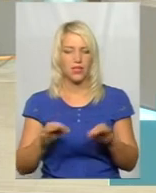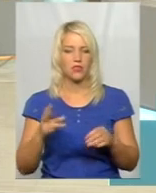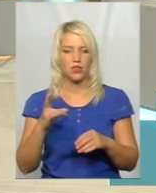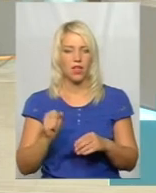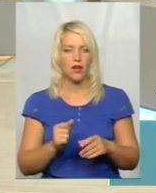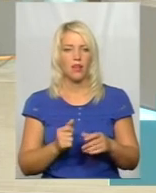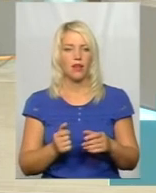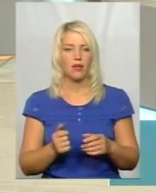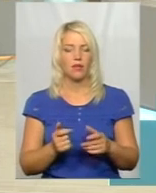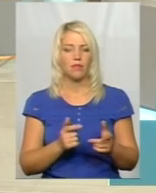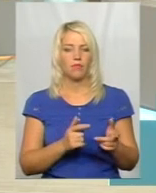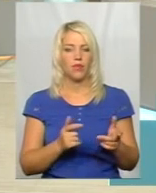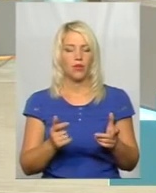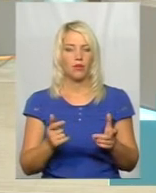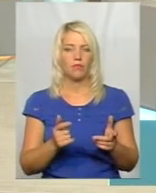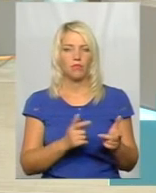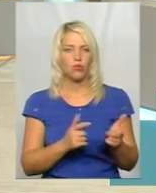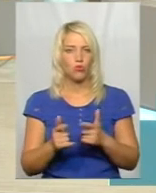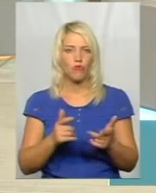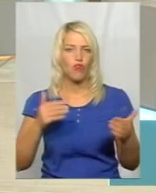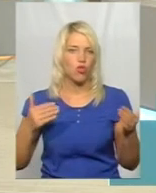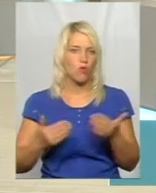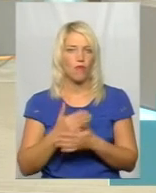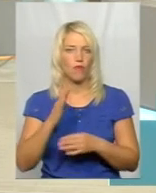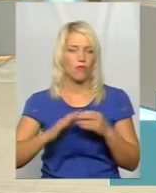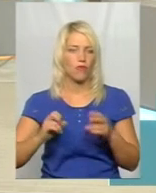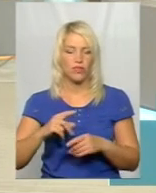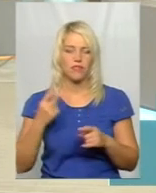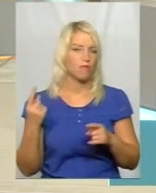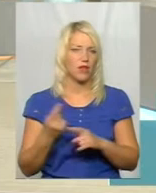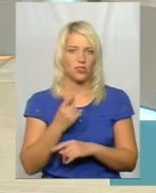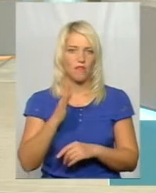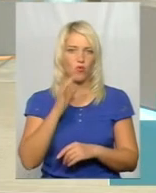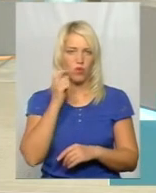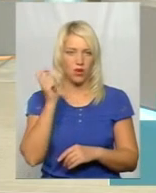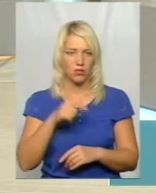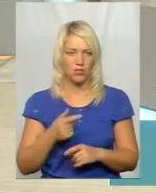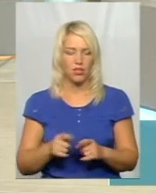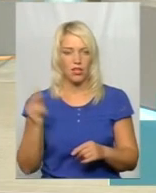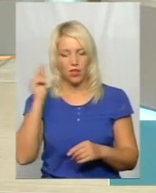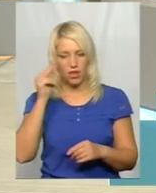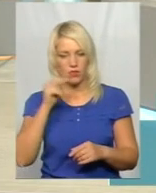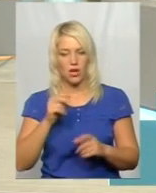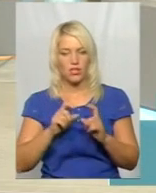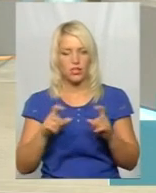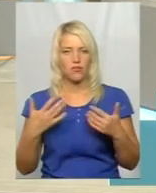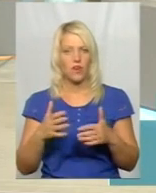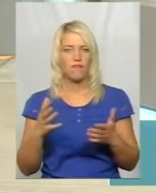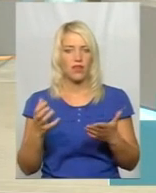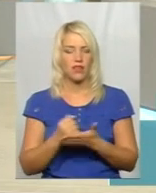нової професії, нової – це вперше на Україні. І, крім того, навчальний заклад виграв тендер такий,